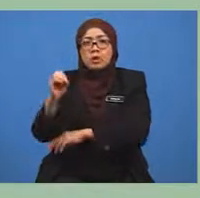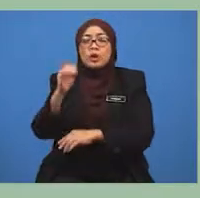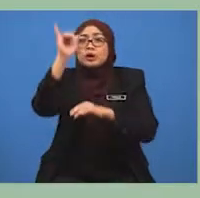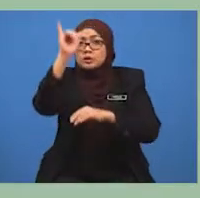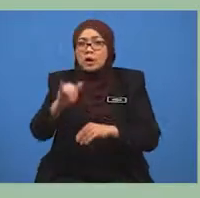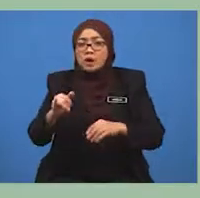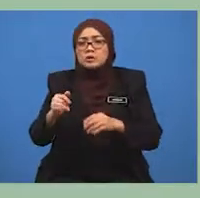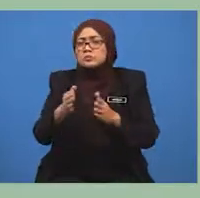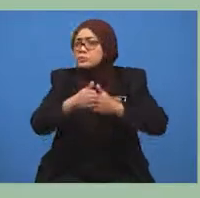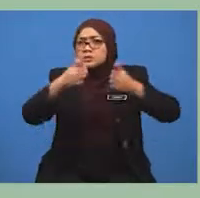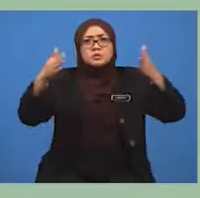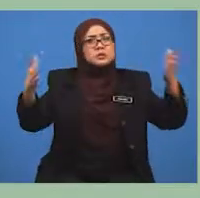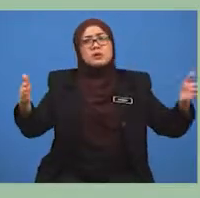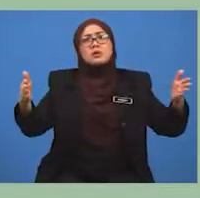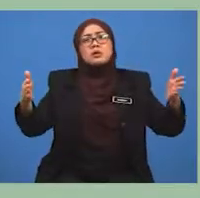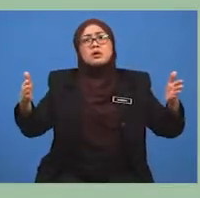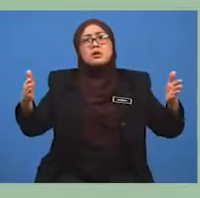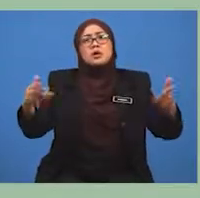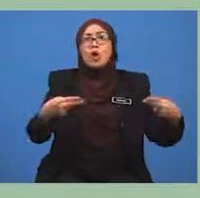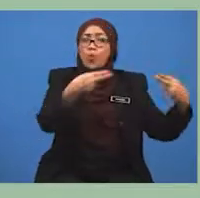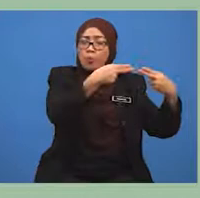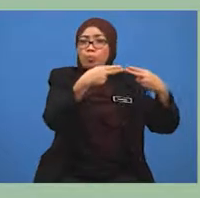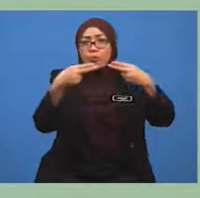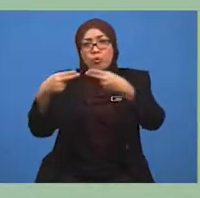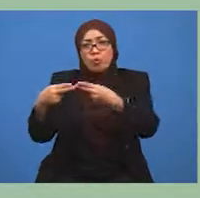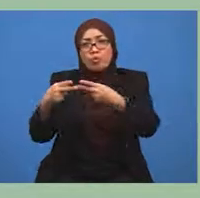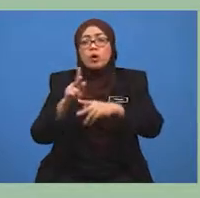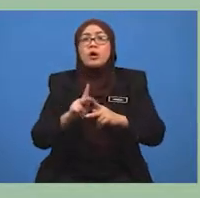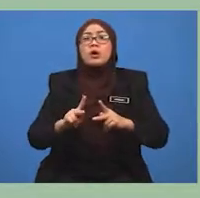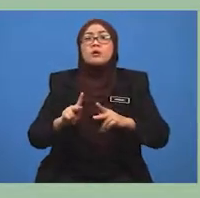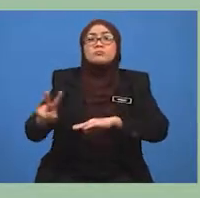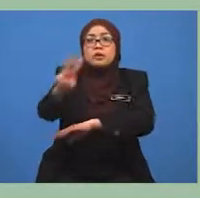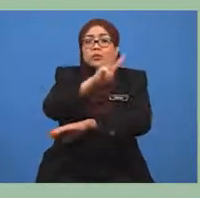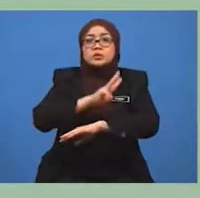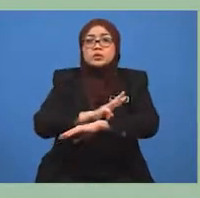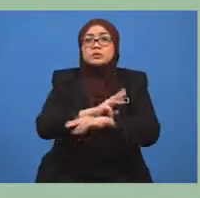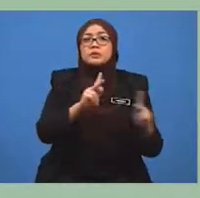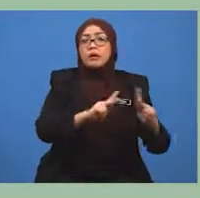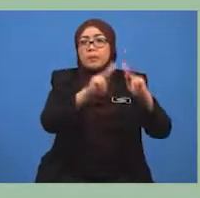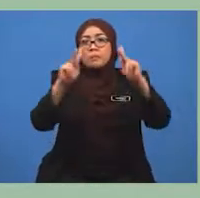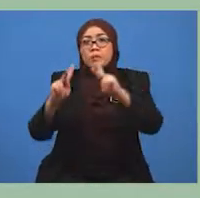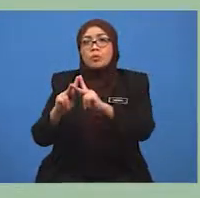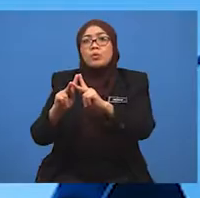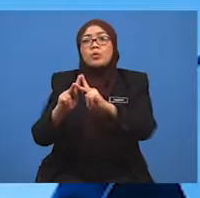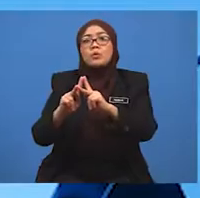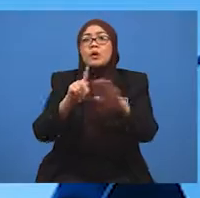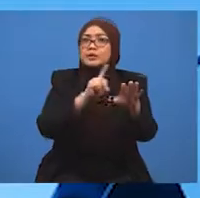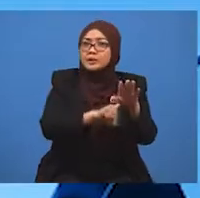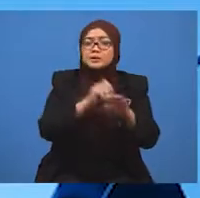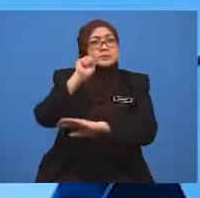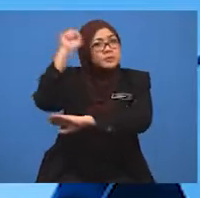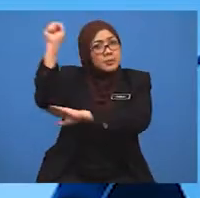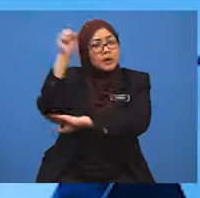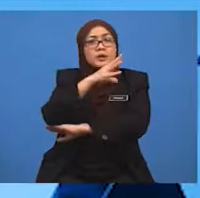menghubungkan kawasan perdalaman dengan bandar-bandar di Sabah dan Sarawak. Cikgu